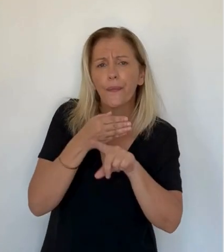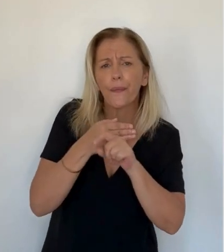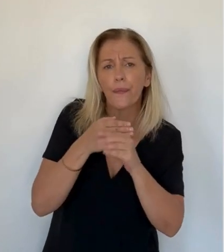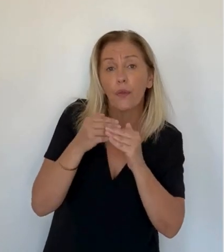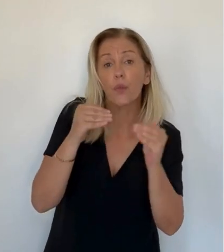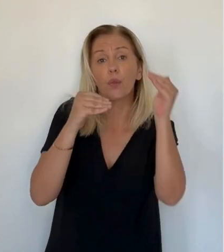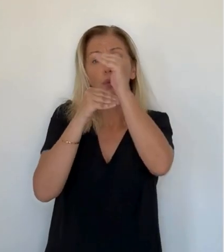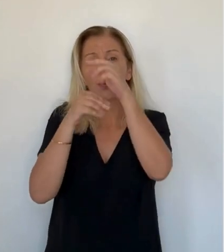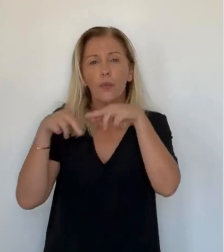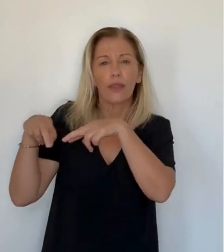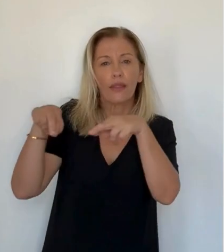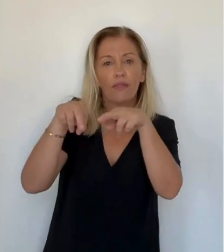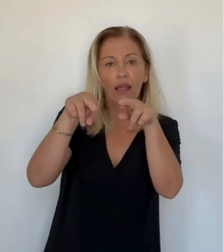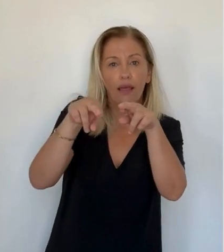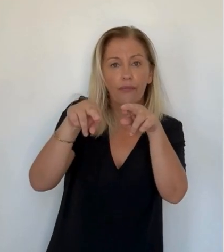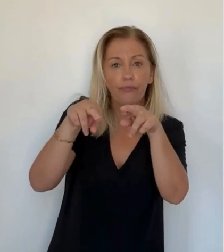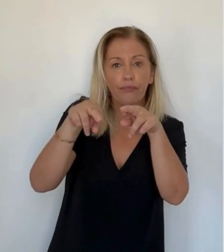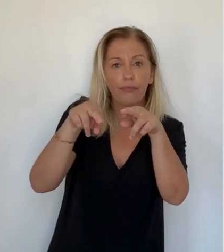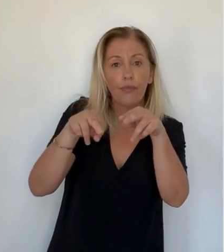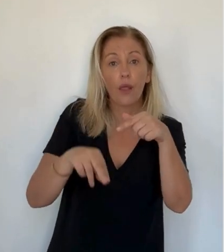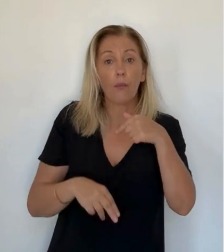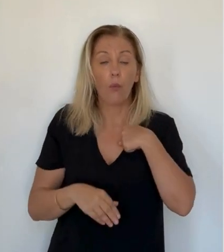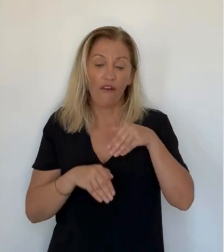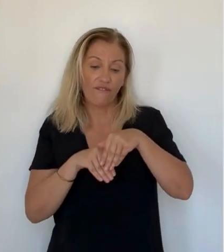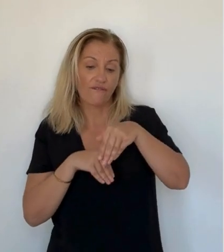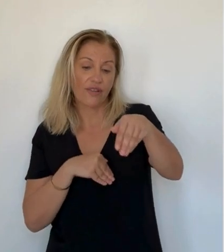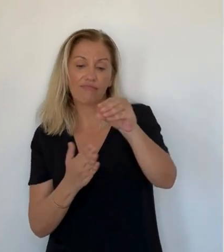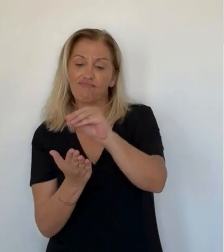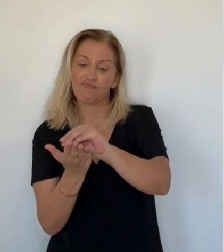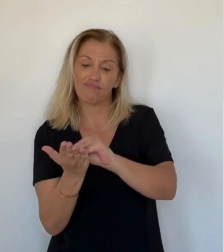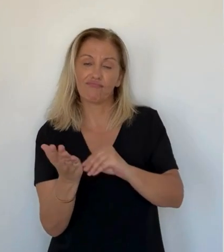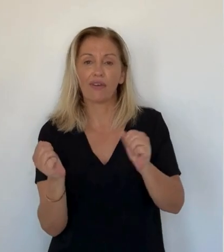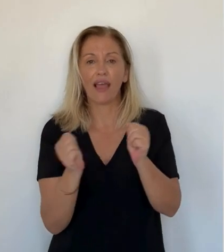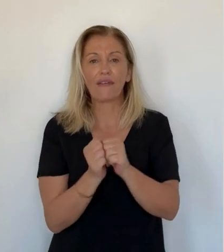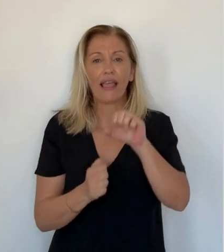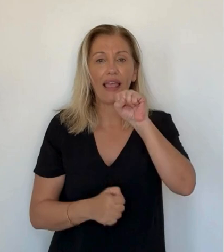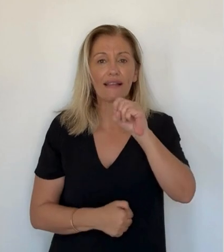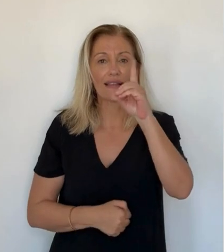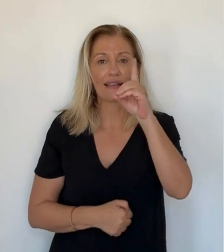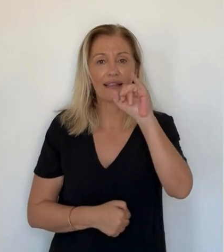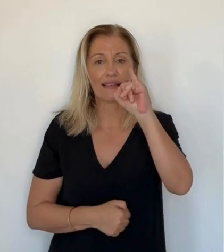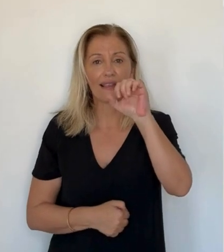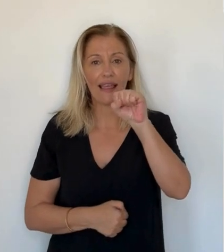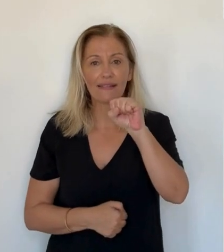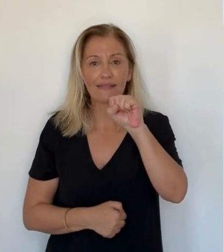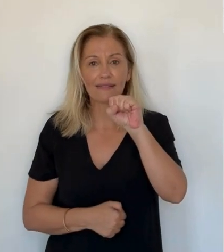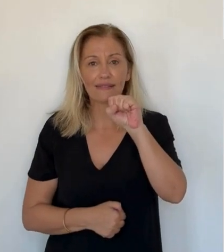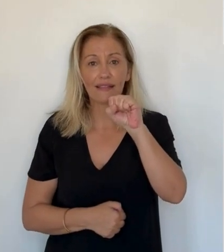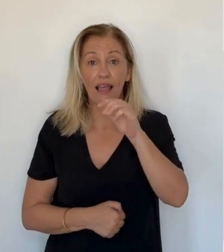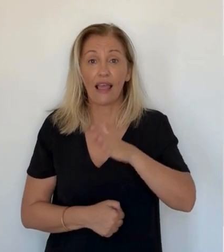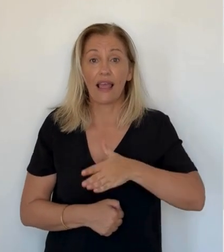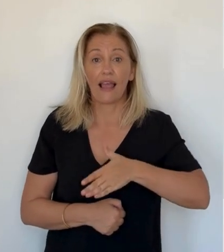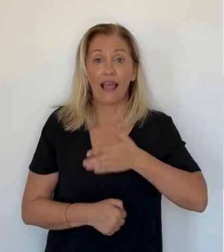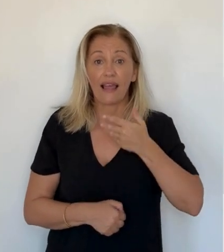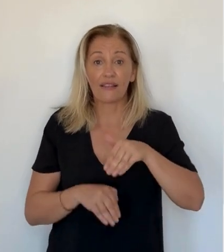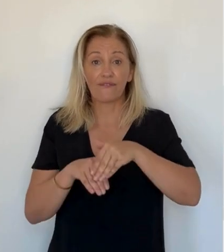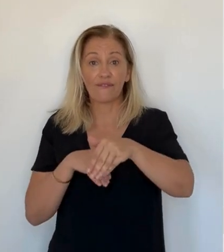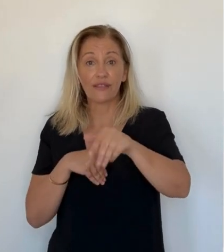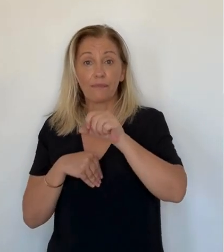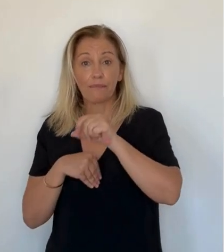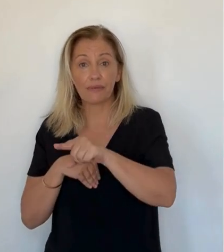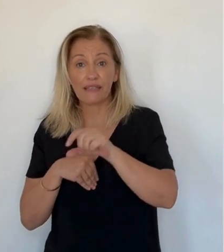Il y a une rivière au-dessus avec une source. Je remplis une fiche commune que nous avons établie avec le SDIS.